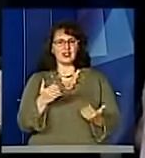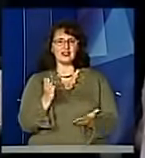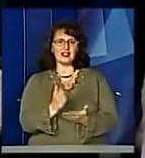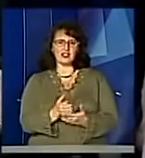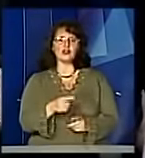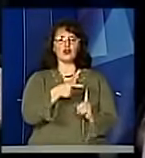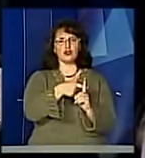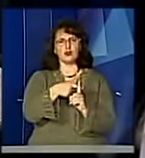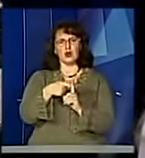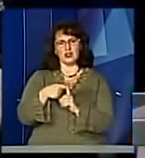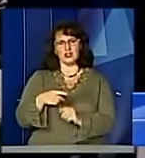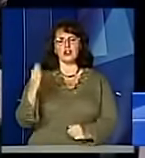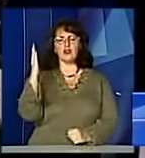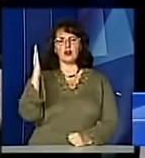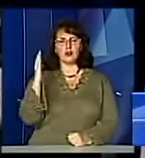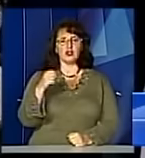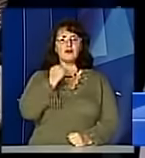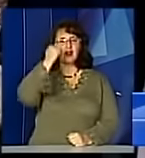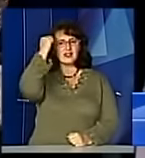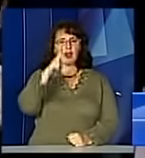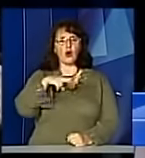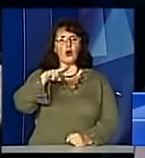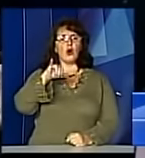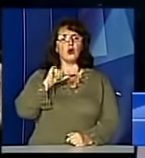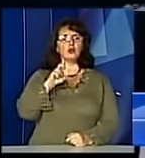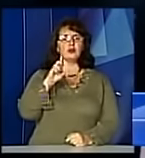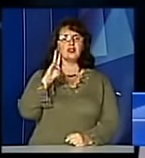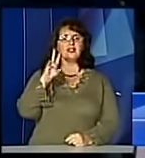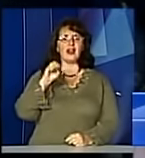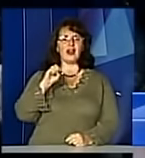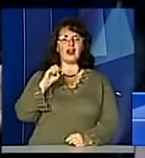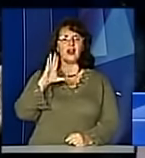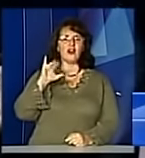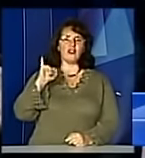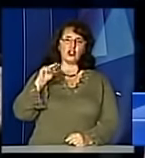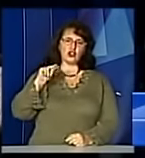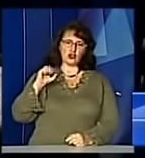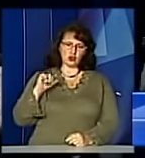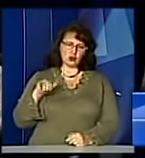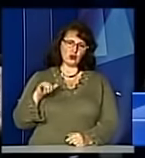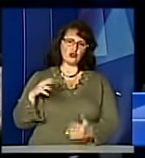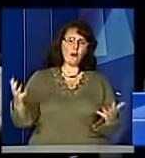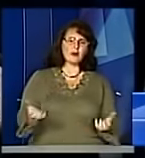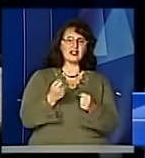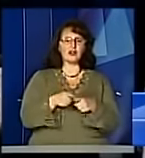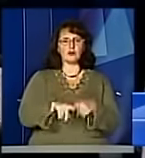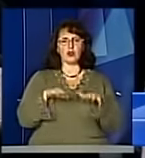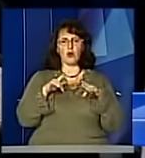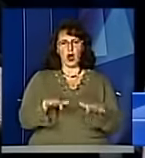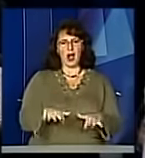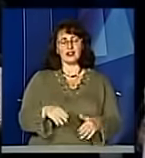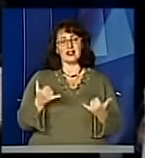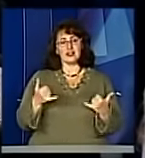Ярославу Васильовичу, який підтримав і сказав, що шалені ідеї, що я намагаюся провокувати такі різні речі. Але